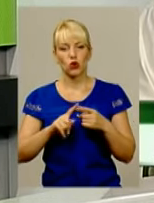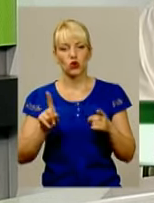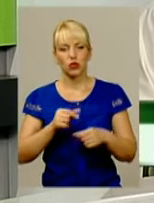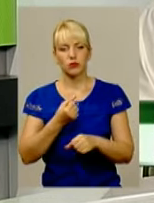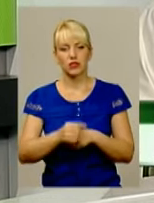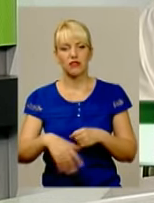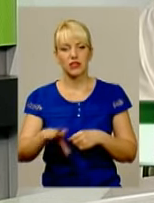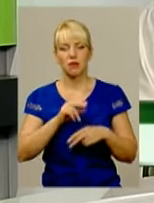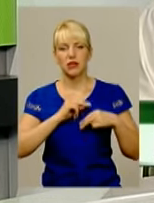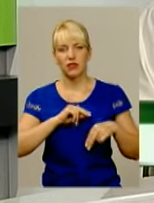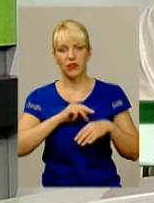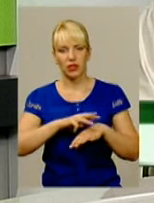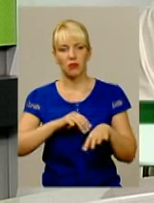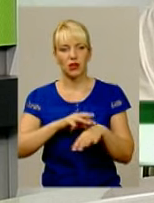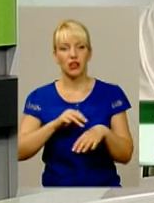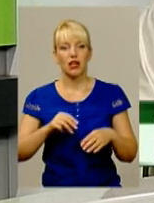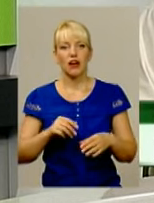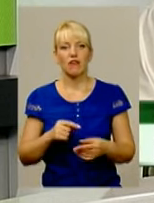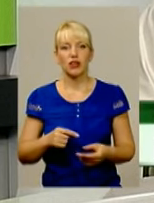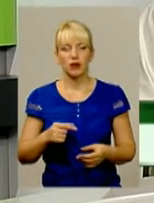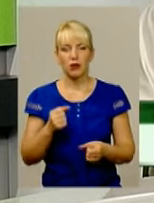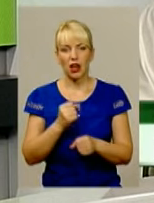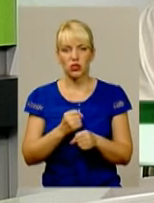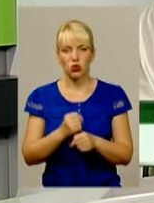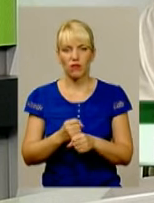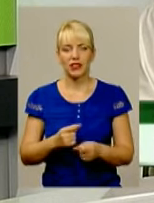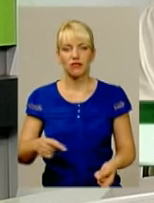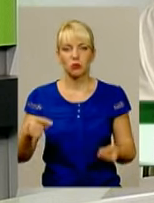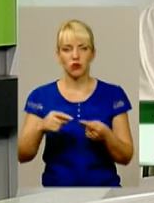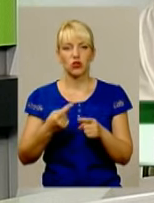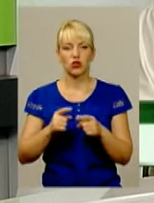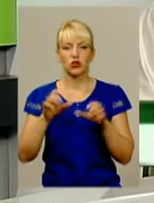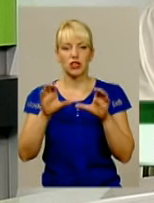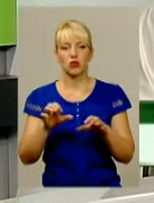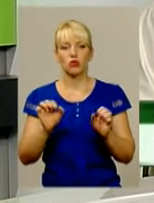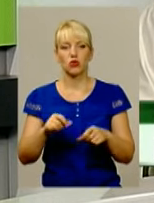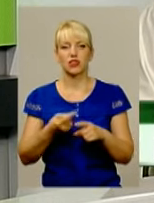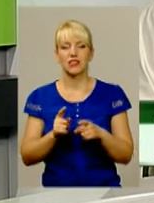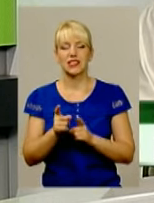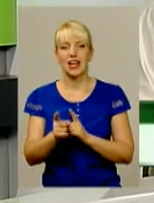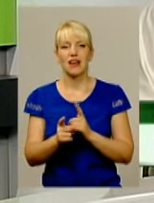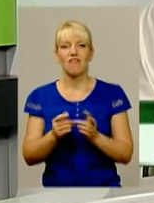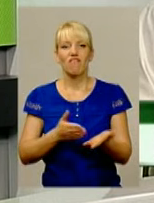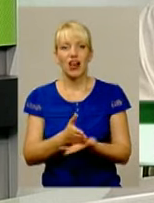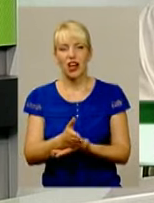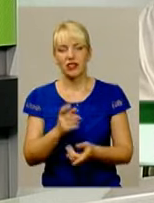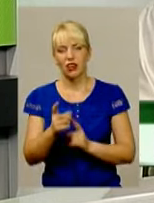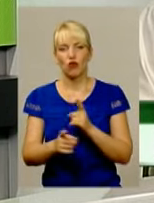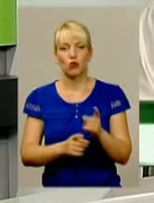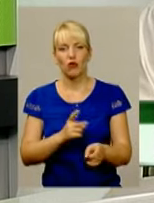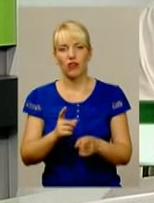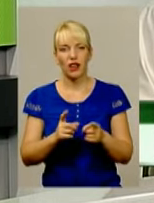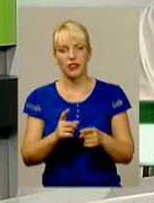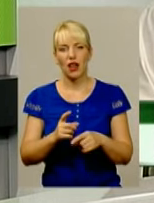всіх працівників міліції працювати відповідно до цього закону. Можливо, це один із варіантів реформування міліції. Точно також саме, як колись